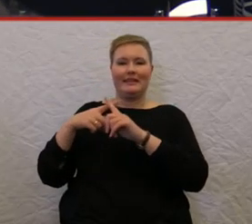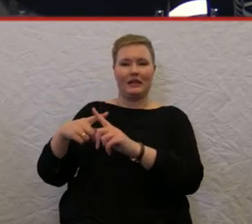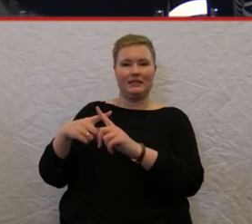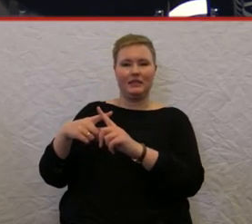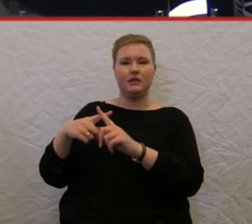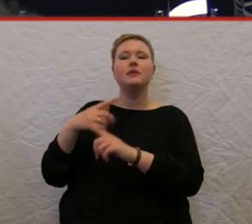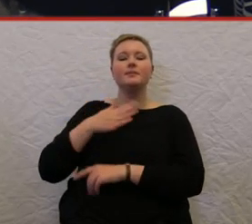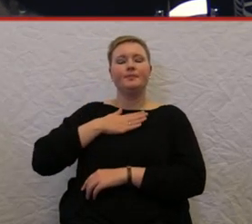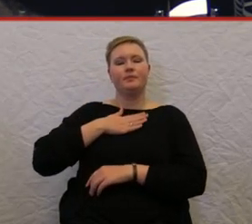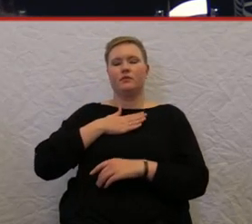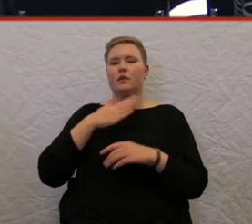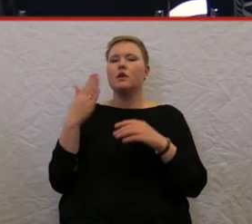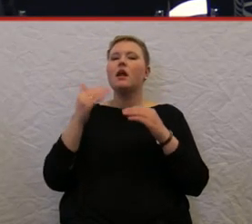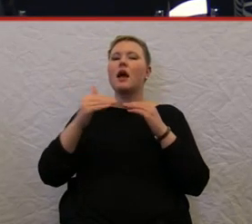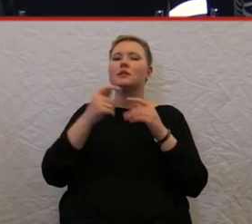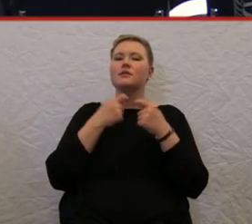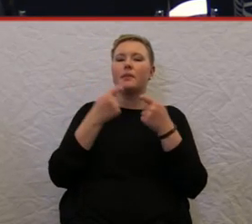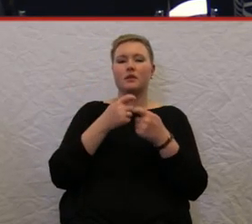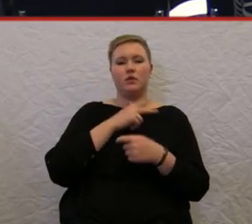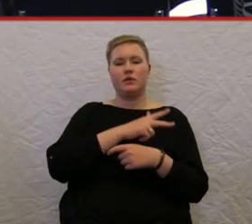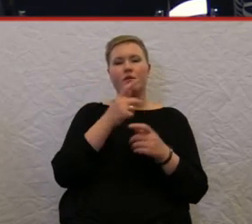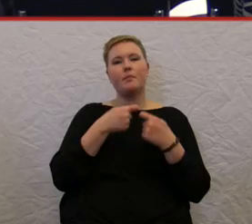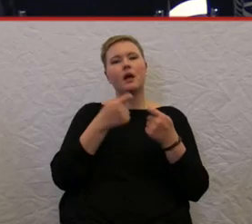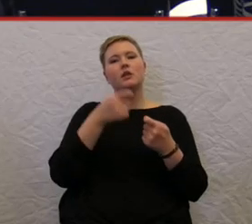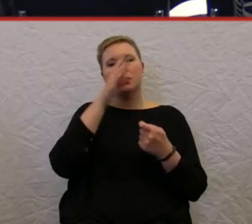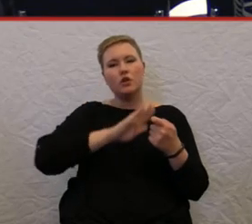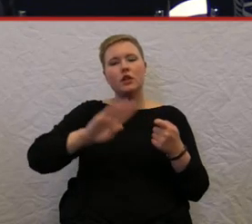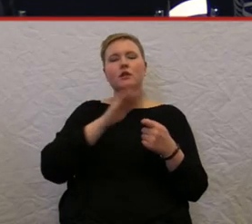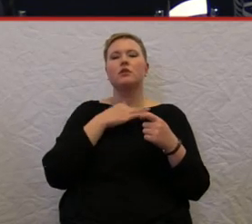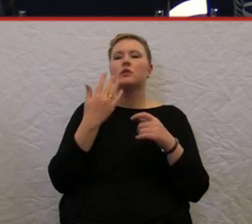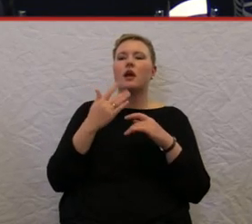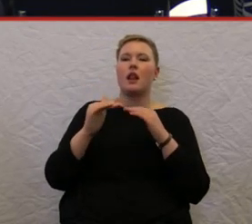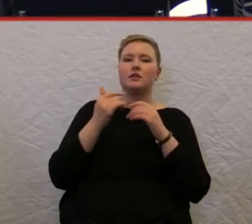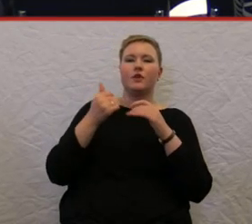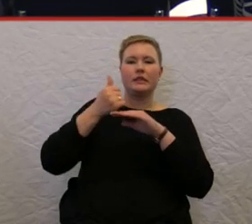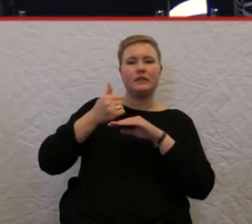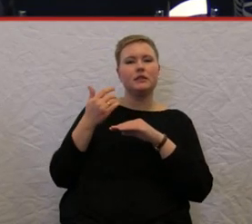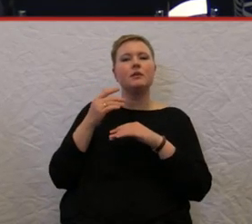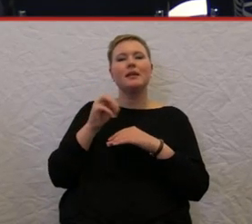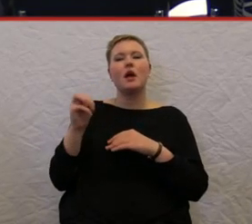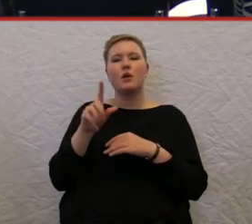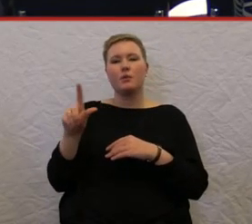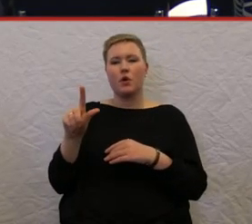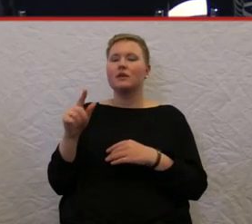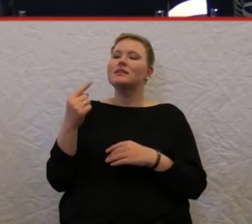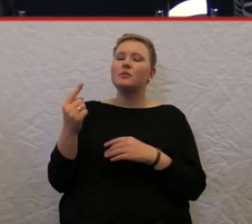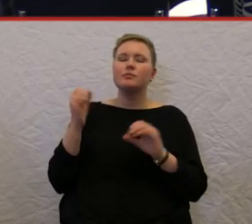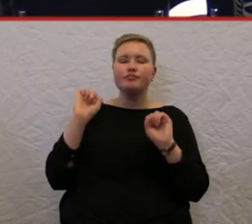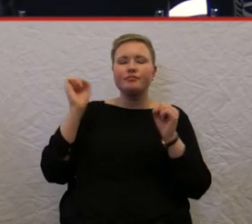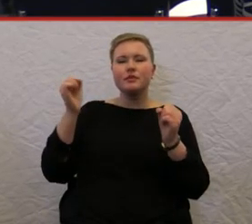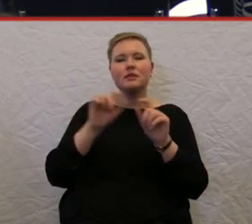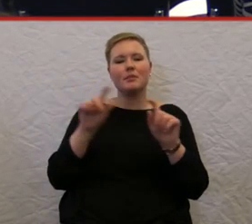Unser Landesverband vom Sozialverband Deutschland und dadurch der Landesverbesitzende Michael Wiedeburg ist da sehr engagiert zum Thema Enthinderungstaxi.